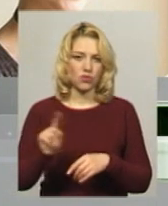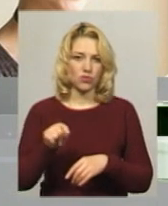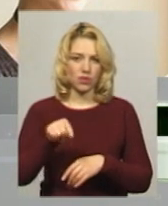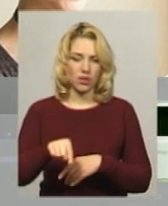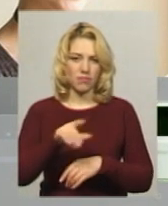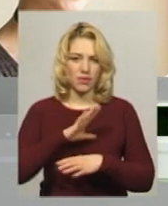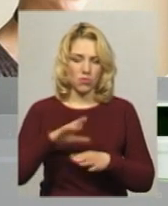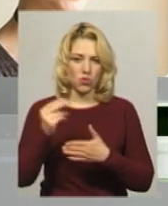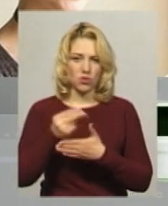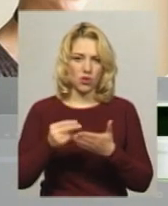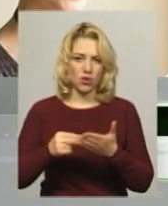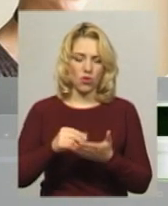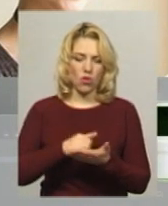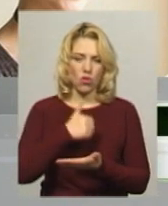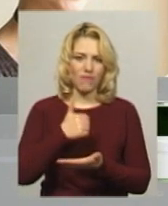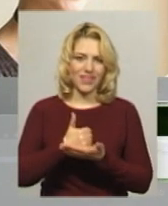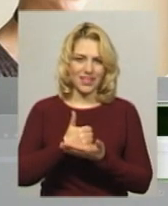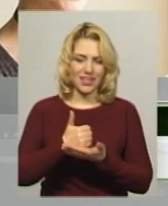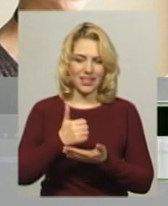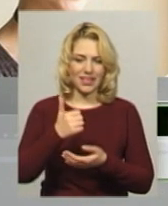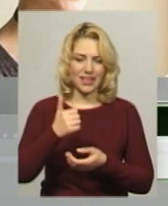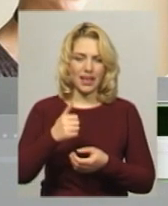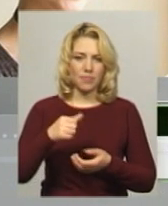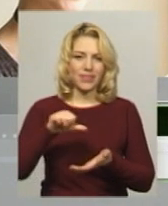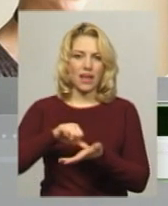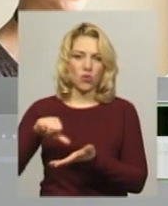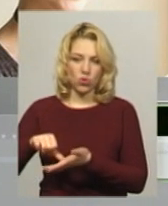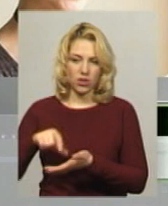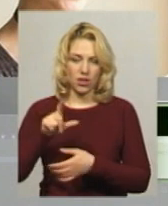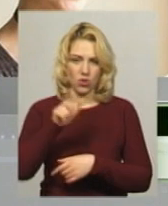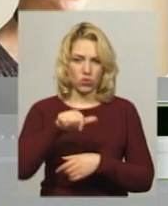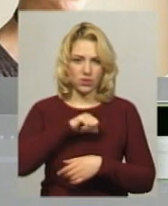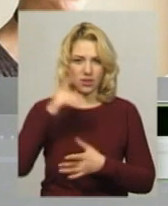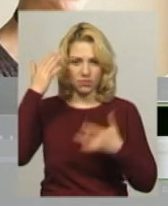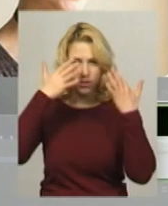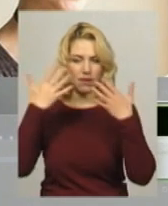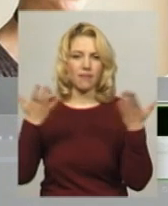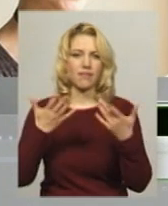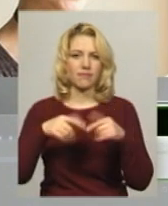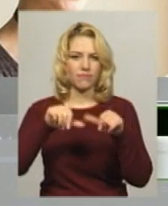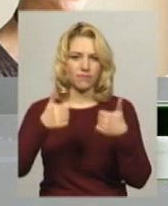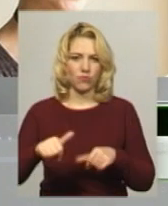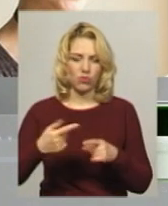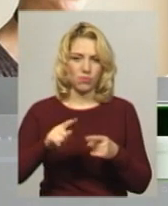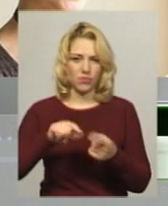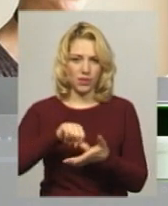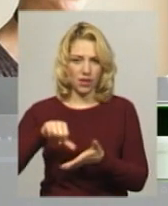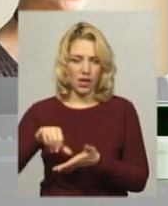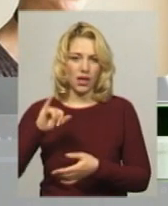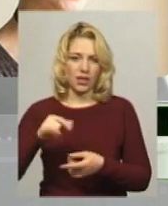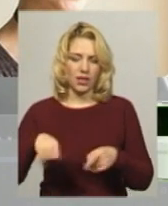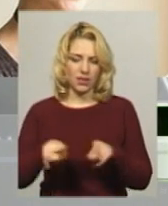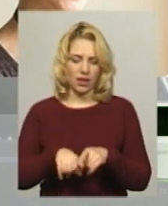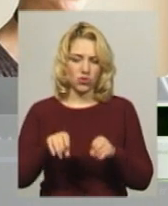не були зображені головні герої, тому ж читачі мали змогу додумати, як вони виглядають. Також саме рішення з